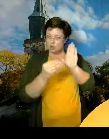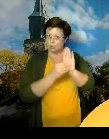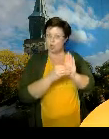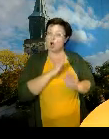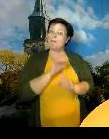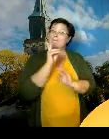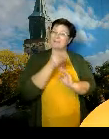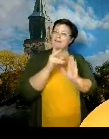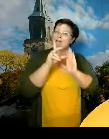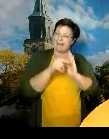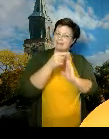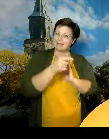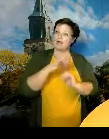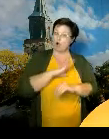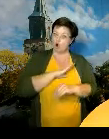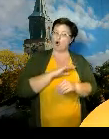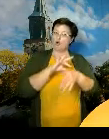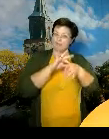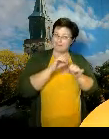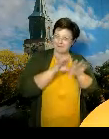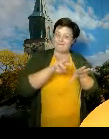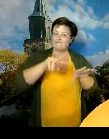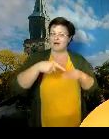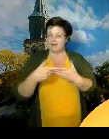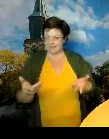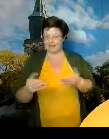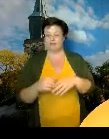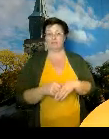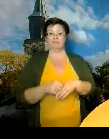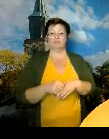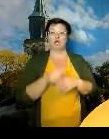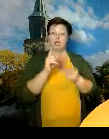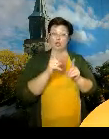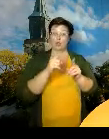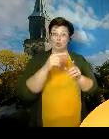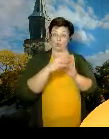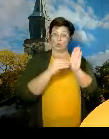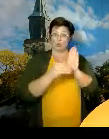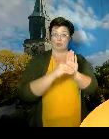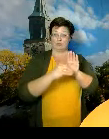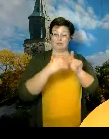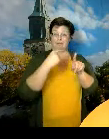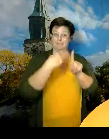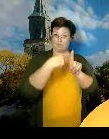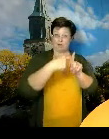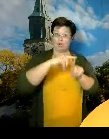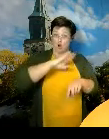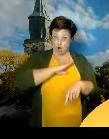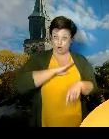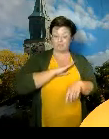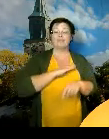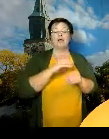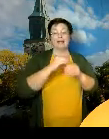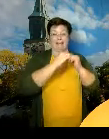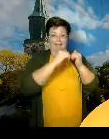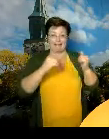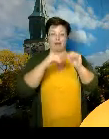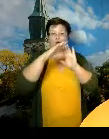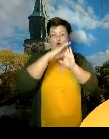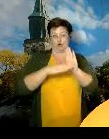testi on positiivinen, sinulla on aina yhteydessä ja saat ohjeistuksia, joilla et tartuta tautia eteenpäin.